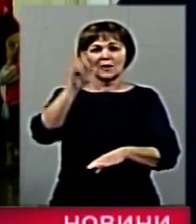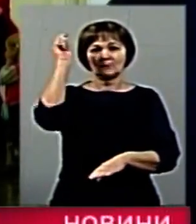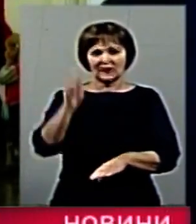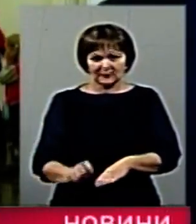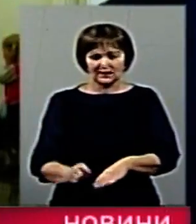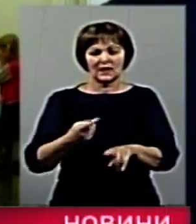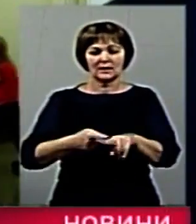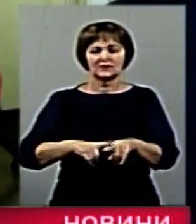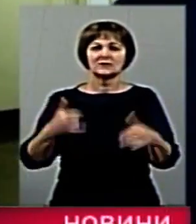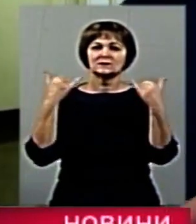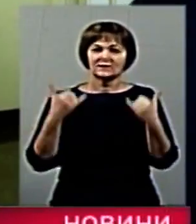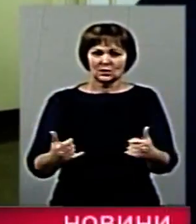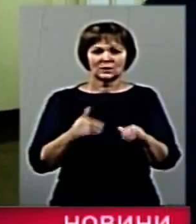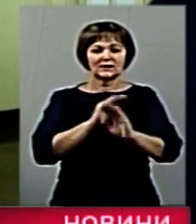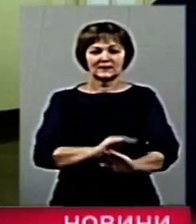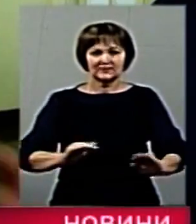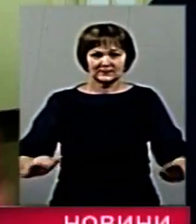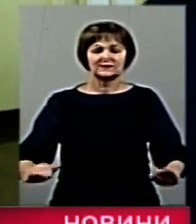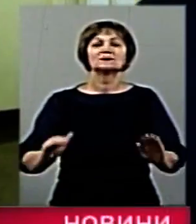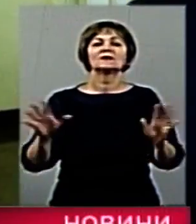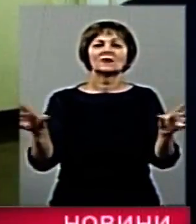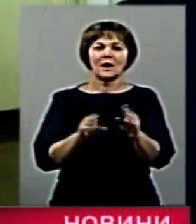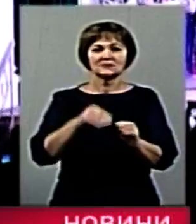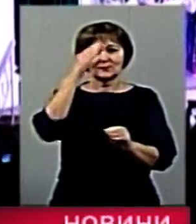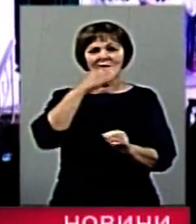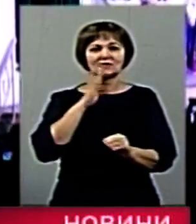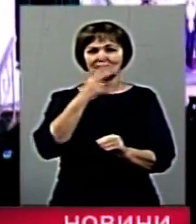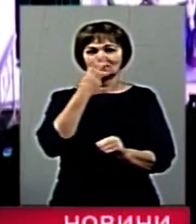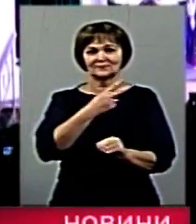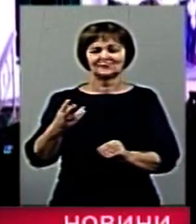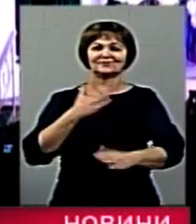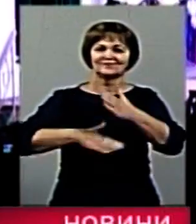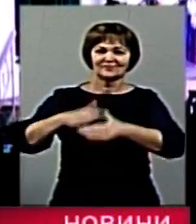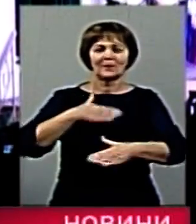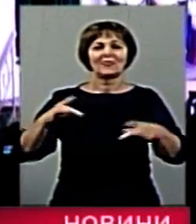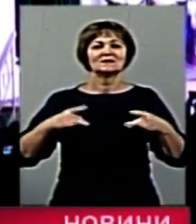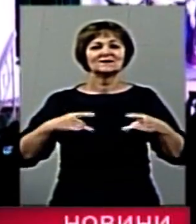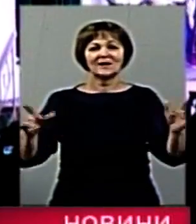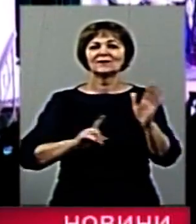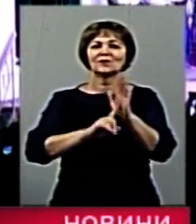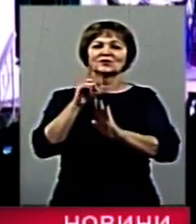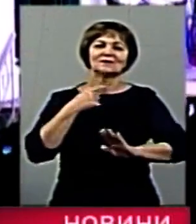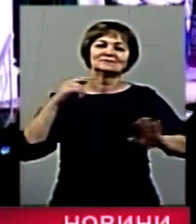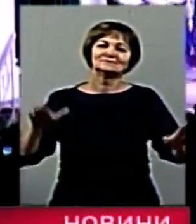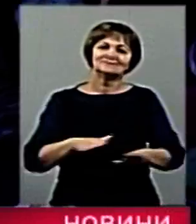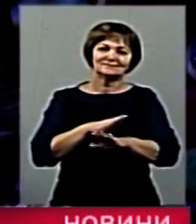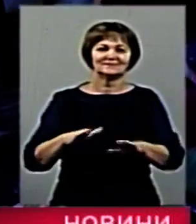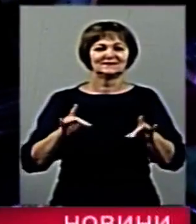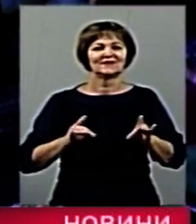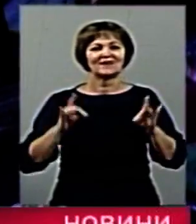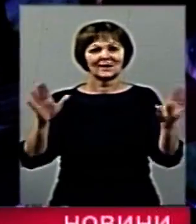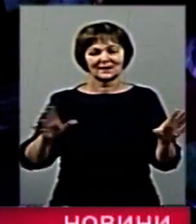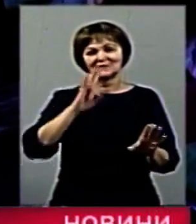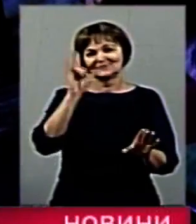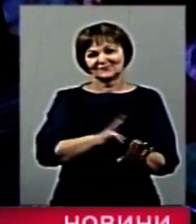ці дітки разом з батьками отримують задоволене від перегляду. Свято розпочалося із колядок та щедрівок, продовжилося